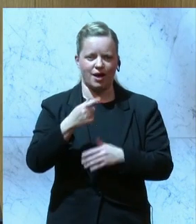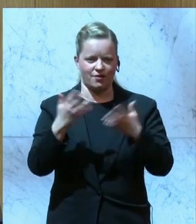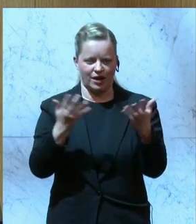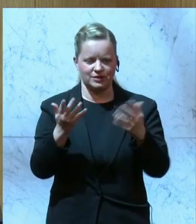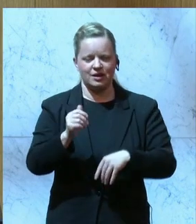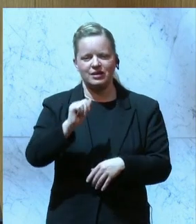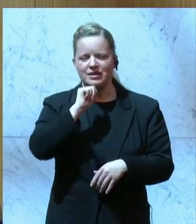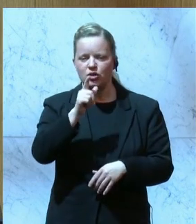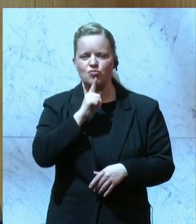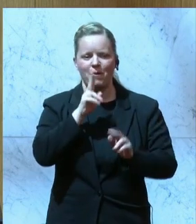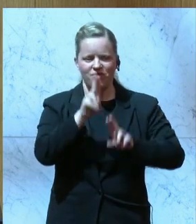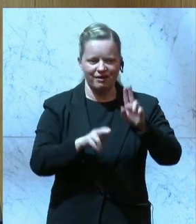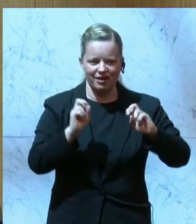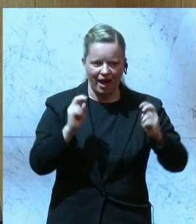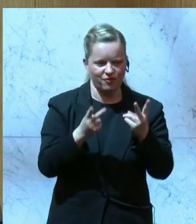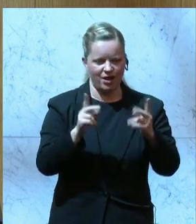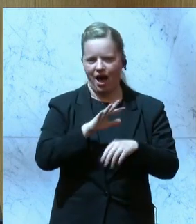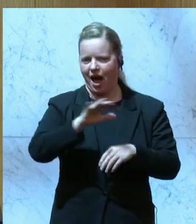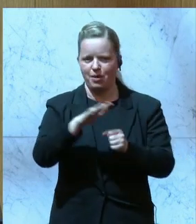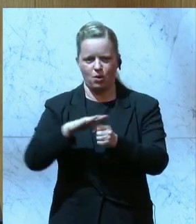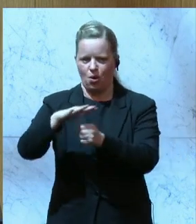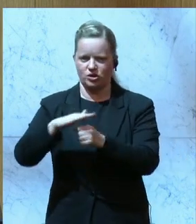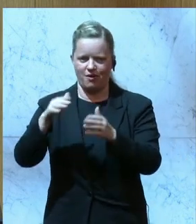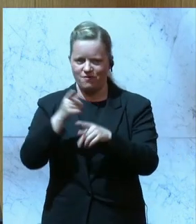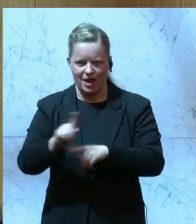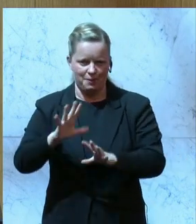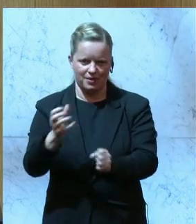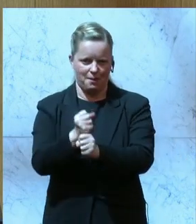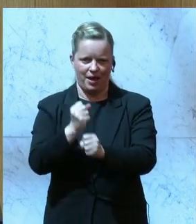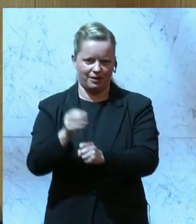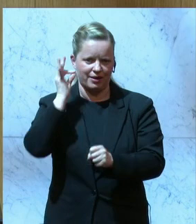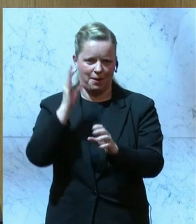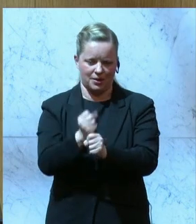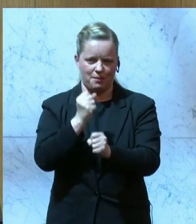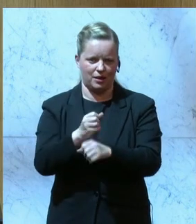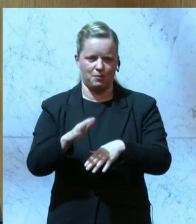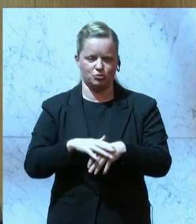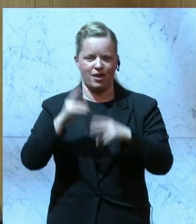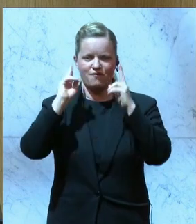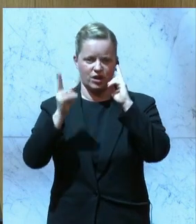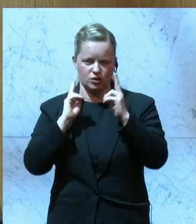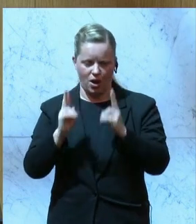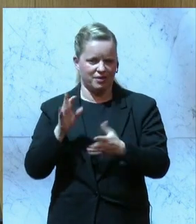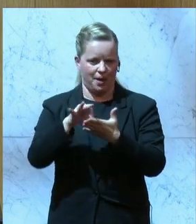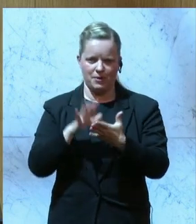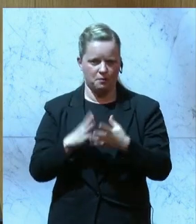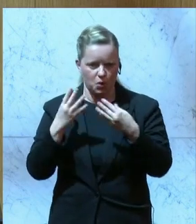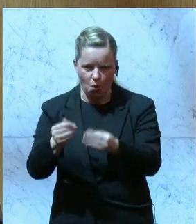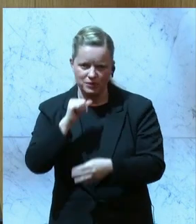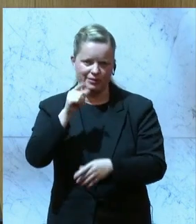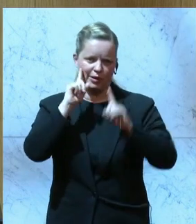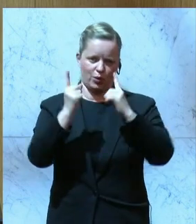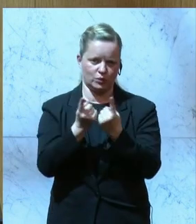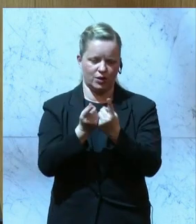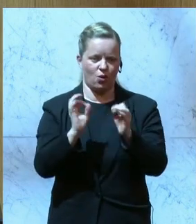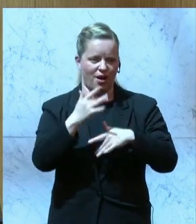allen Branchen Mitarbeiterinnen und Mitarbeiter. Und es ist schon nicht lustig, wenn ich zum Friseur gehen will und ich bekomme keinen Termin. Es ist auch nicht lustig, wenn ich